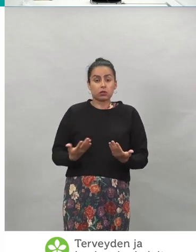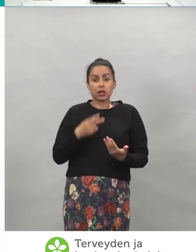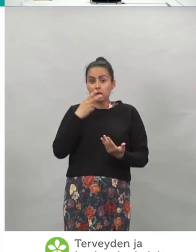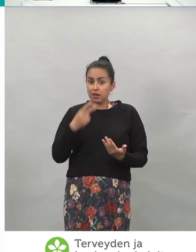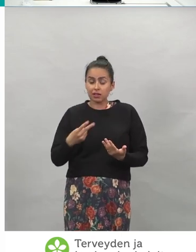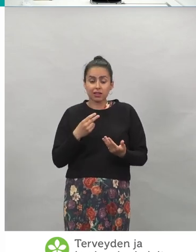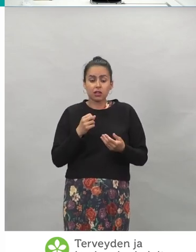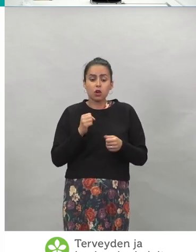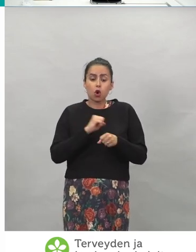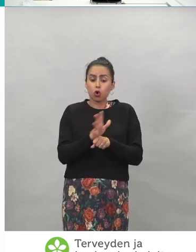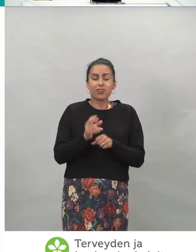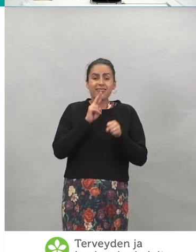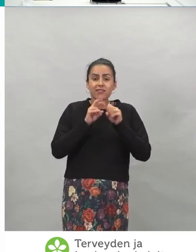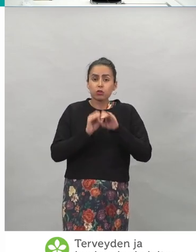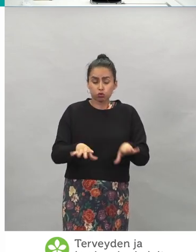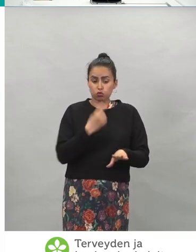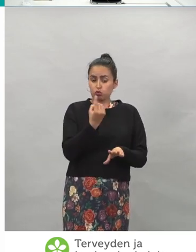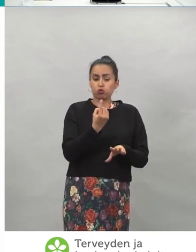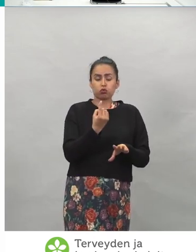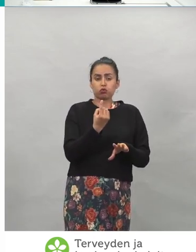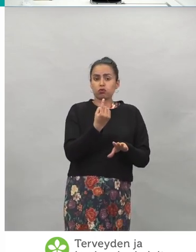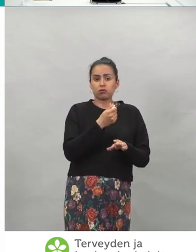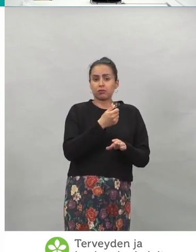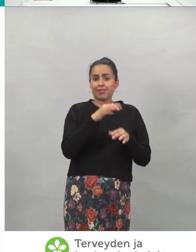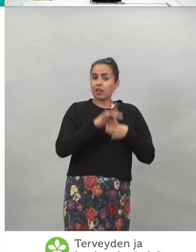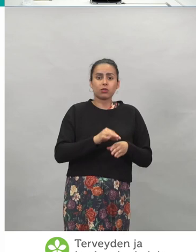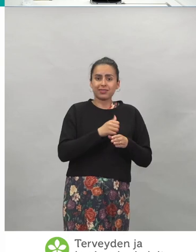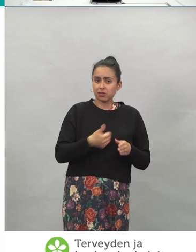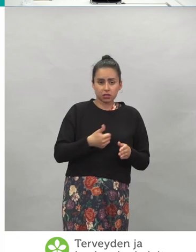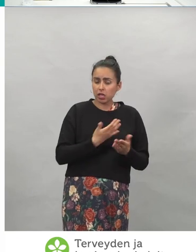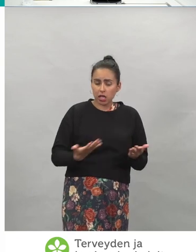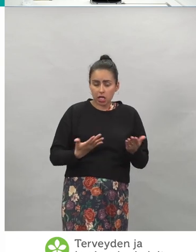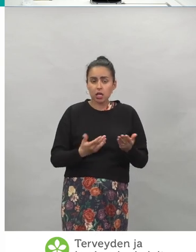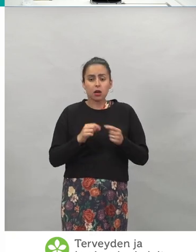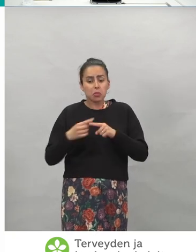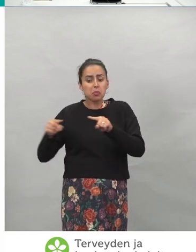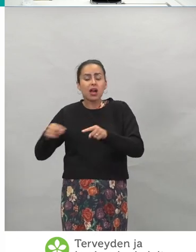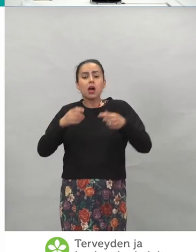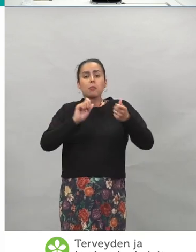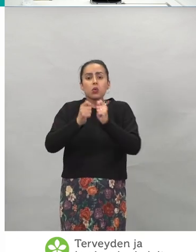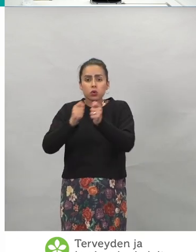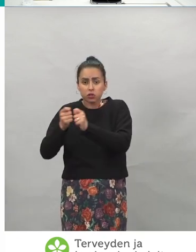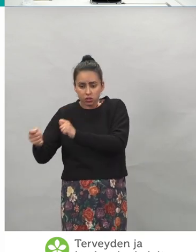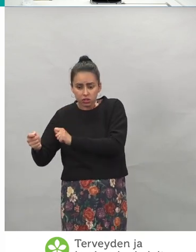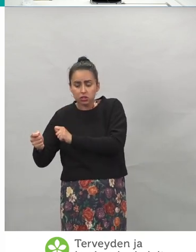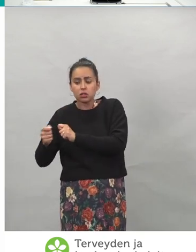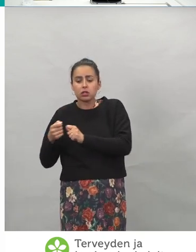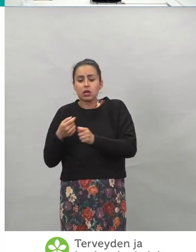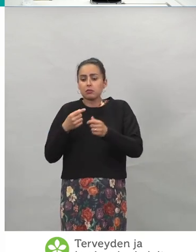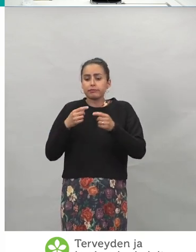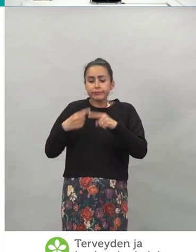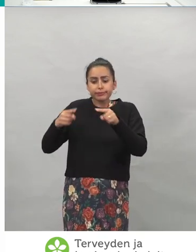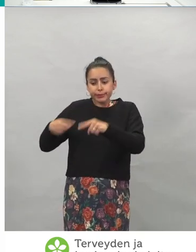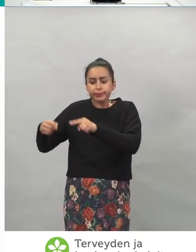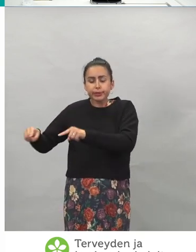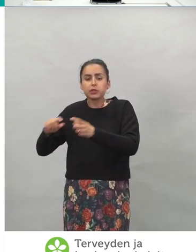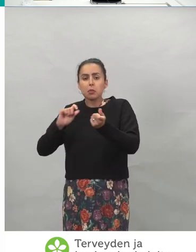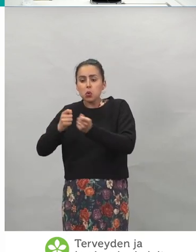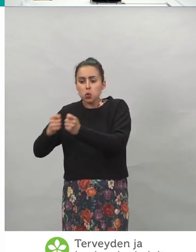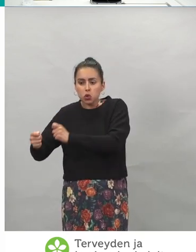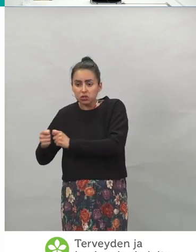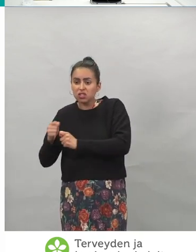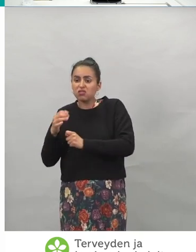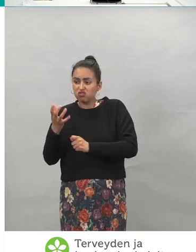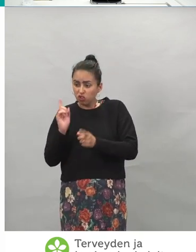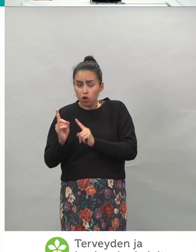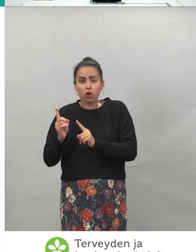virus, vaan se on erilaisia muunnoksia, ja erilaisilla muunnoksilla niin voi olla mahdollisuus sitten väistää